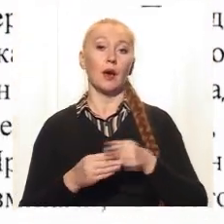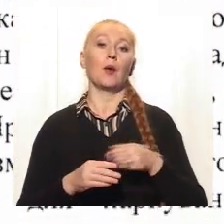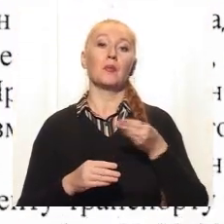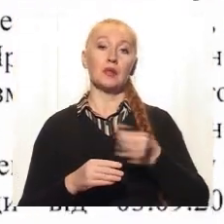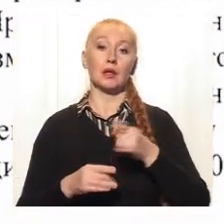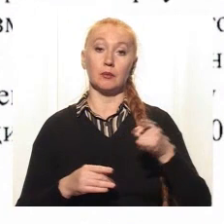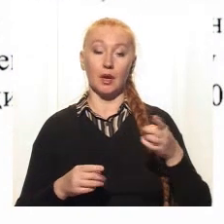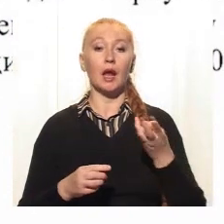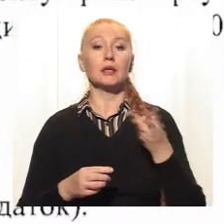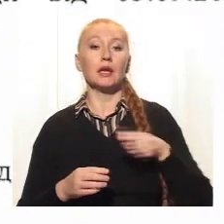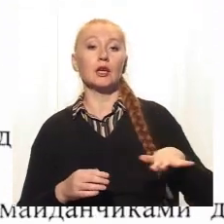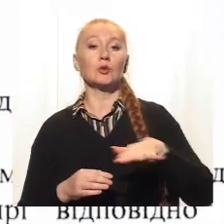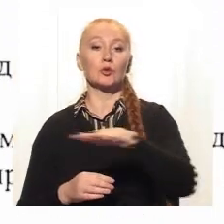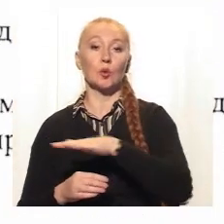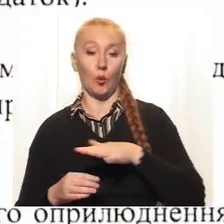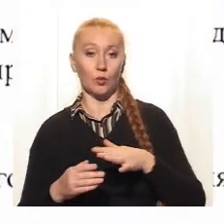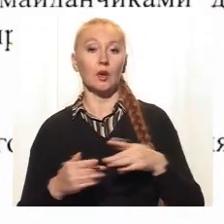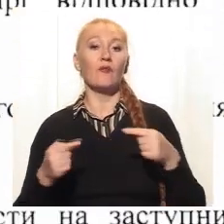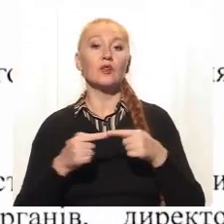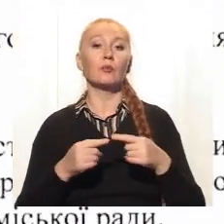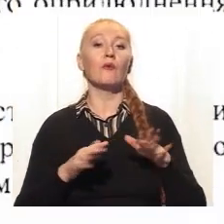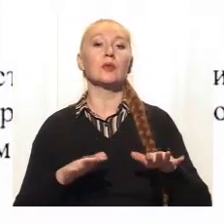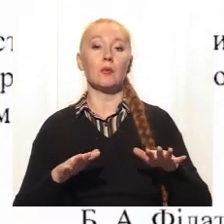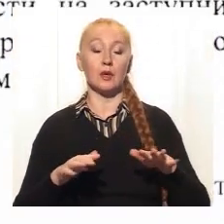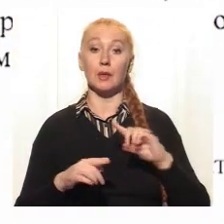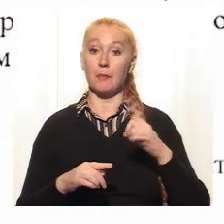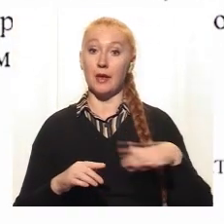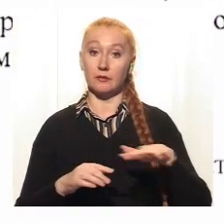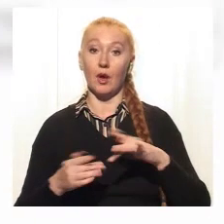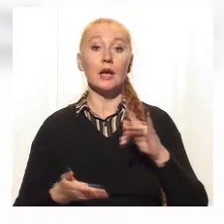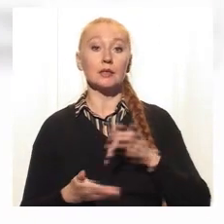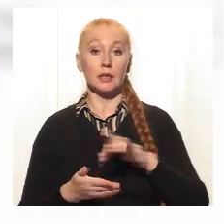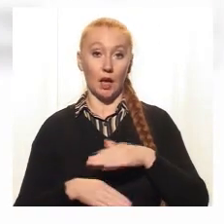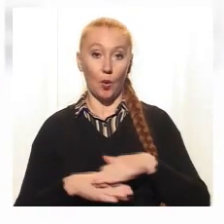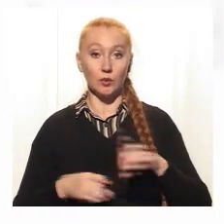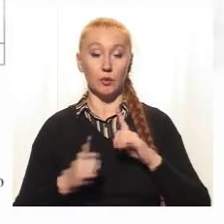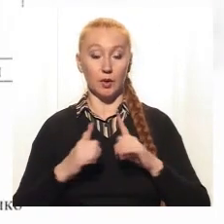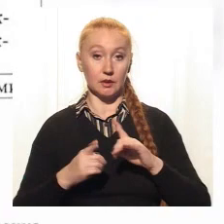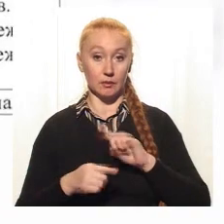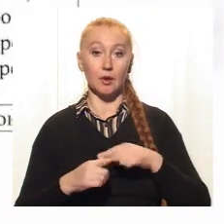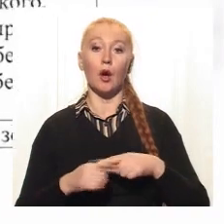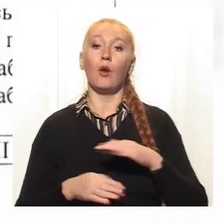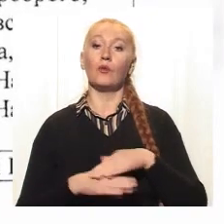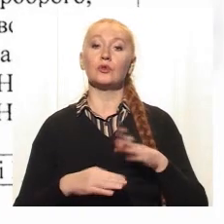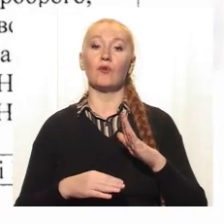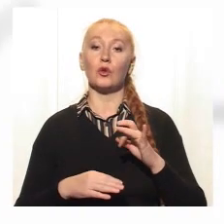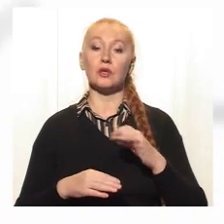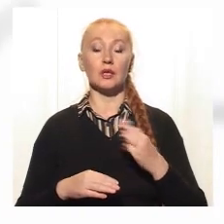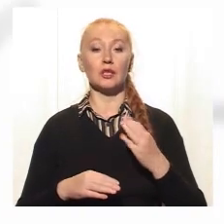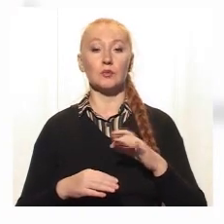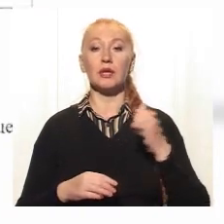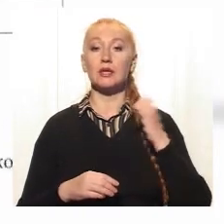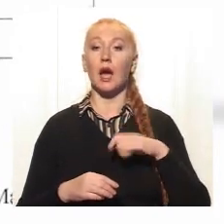розділити на три зони відповідно до розташування. Перша зона – центральні вулиці та проспекти міста. Вулиці Воскресенська, Шмідта,